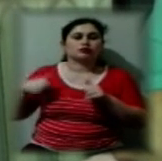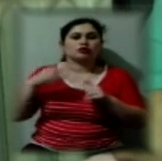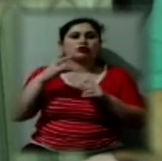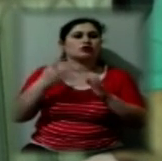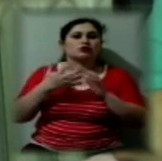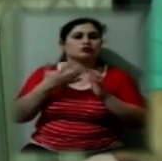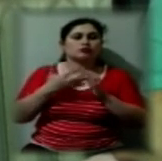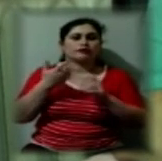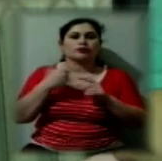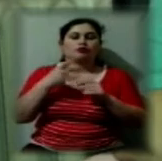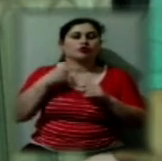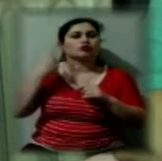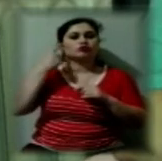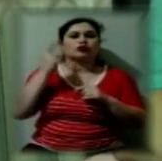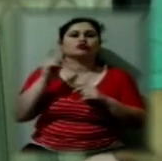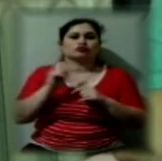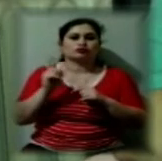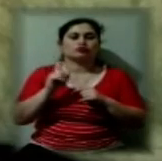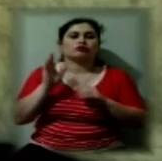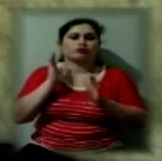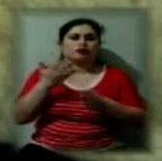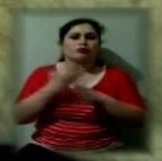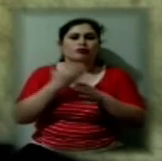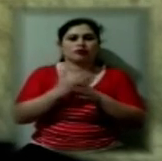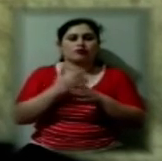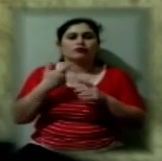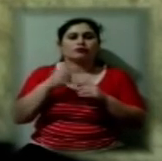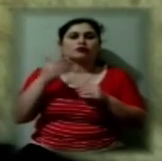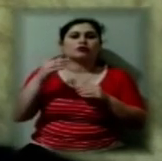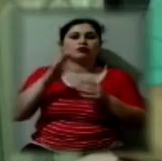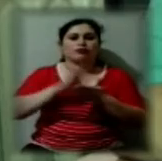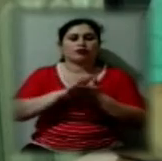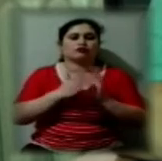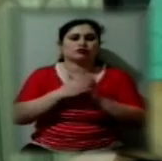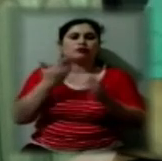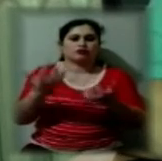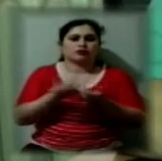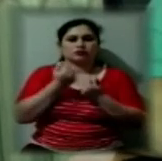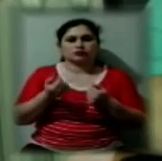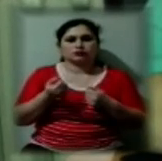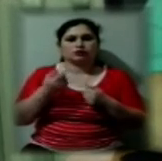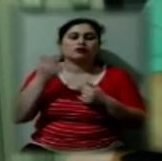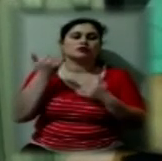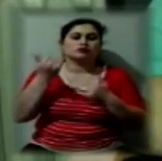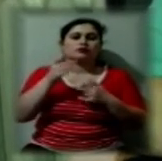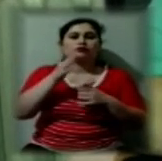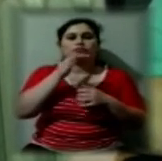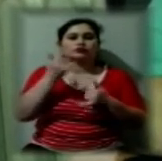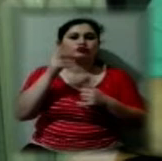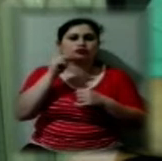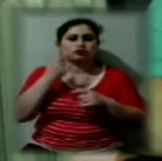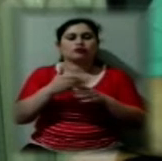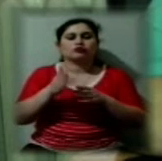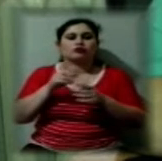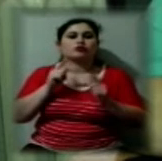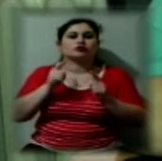надіємося, що ми зможемо в даному конкретному випадку справитись. На сьогоднішнє число в відділення поступило 12